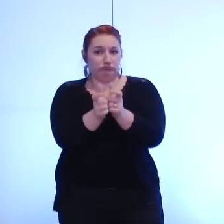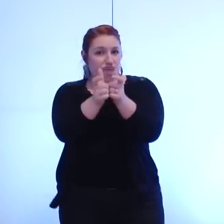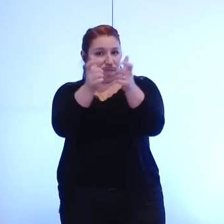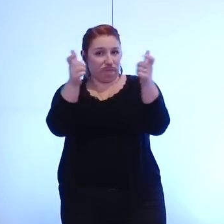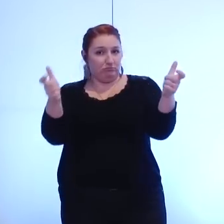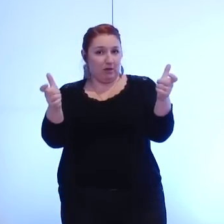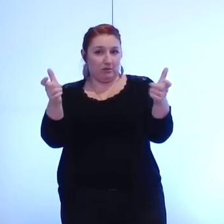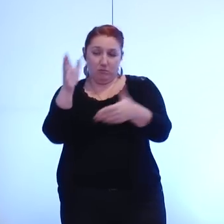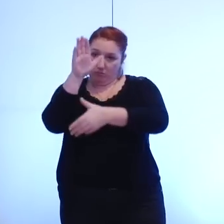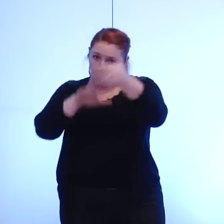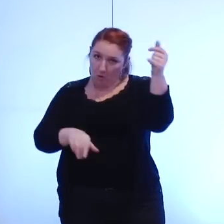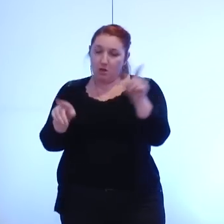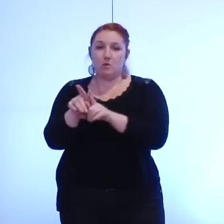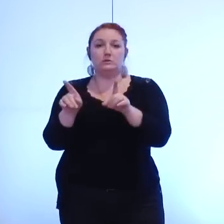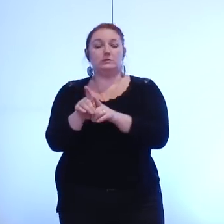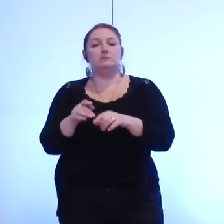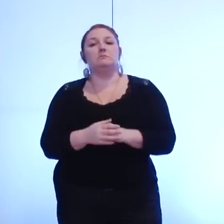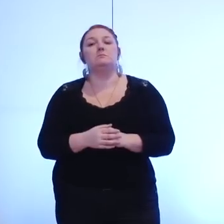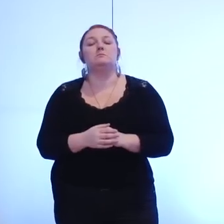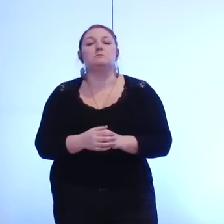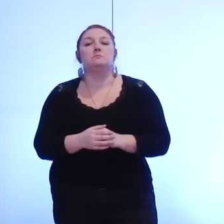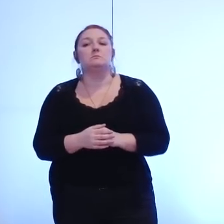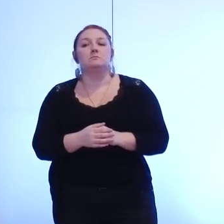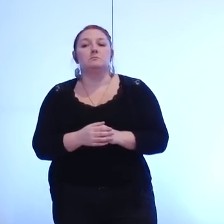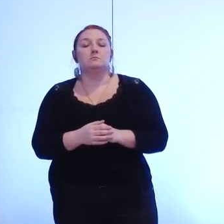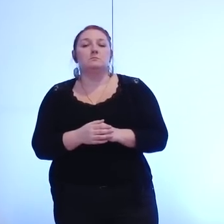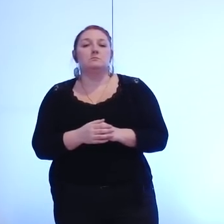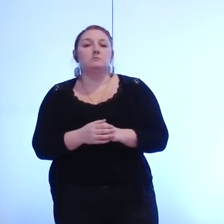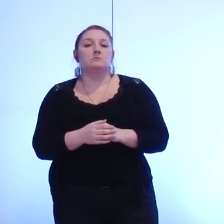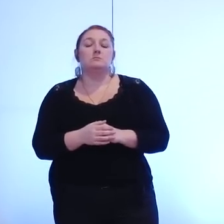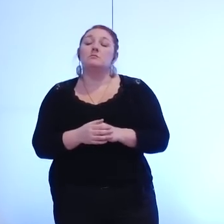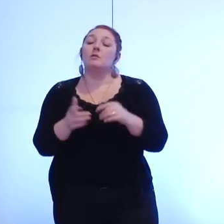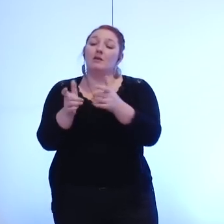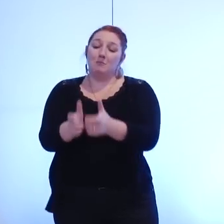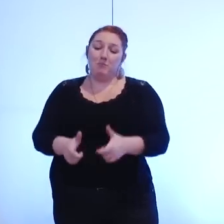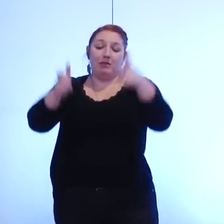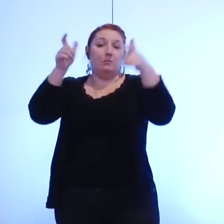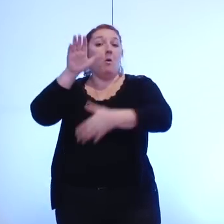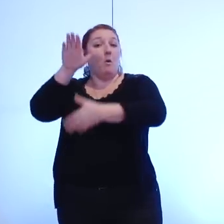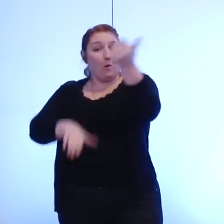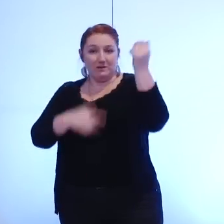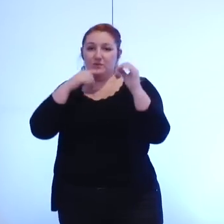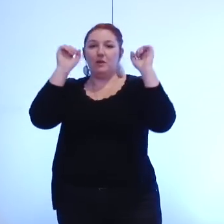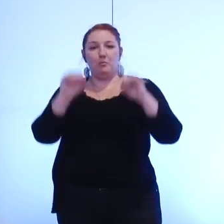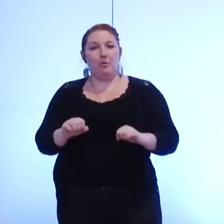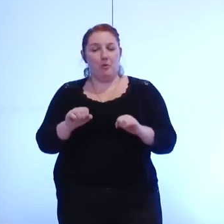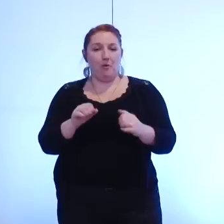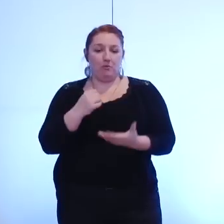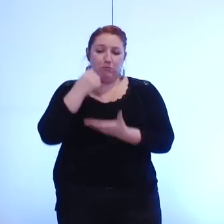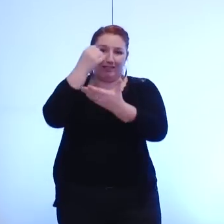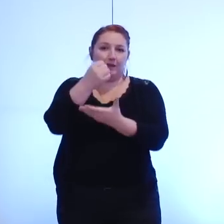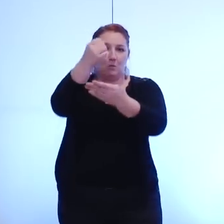correspondant aux services qui ont été transférés ce transfert pourra nous permettre de réorganiser le patrimoine